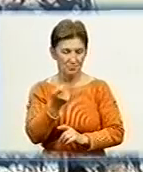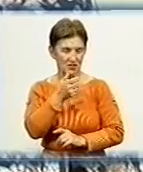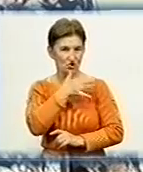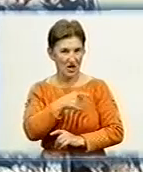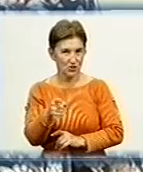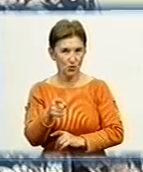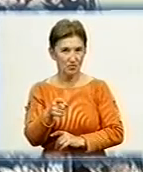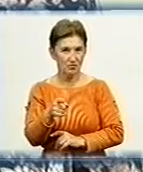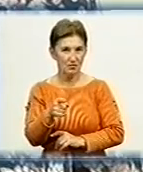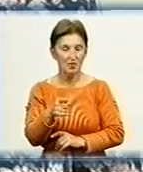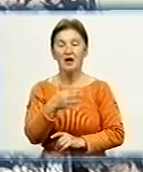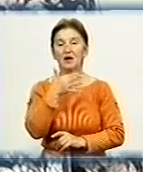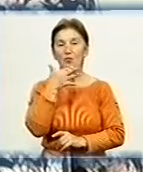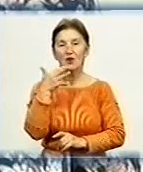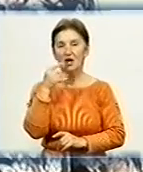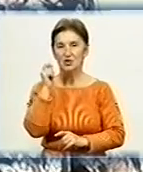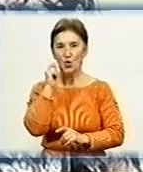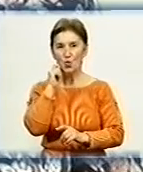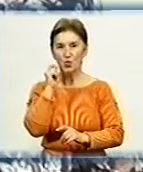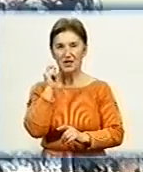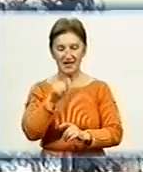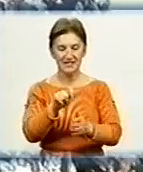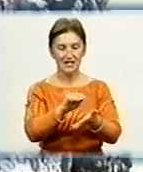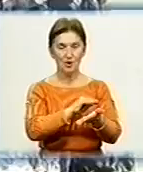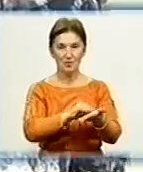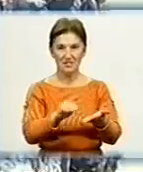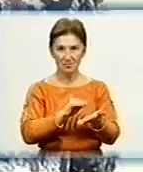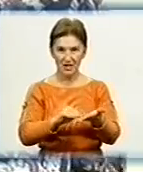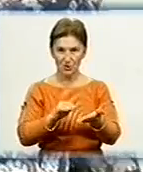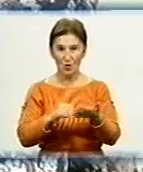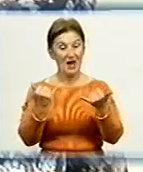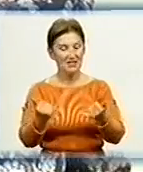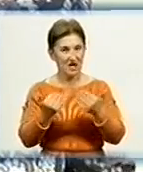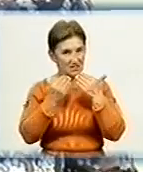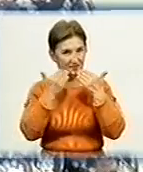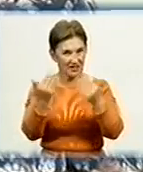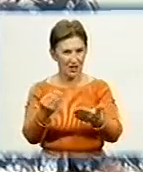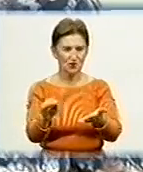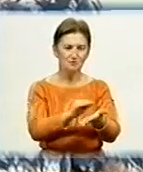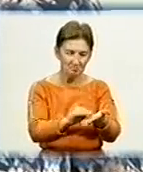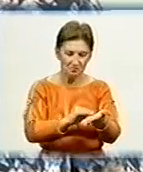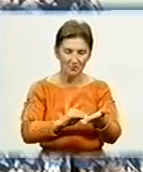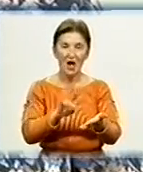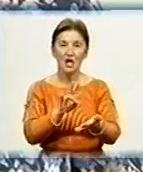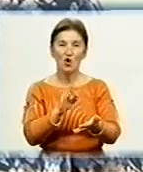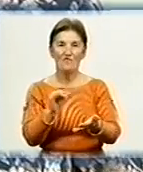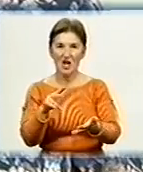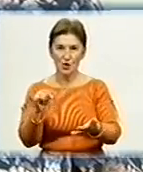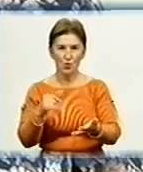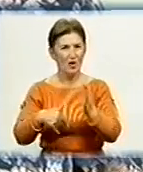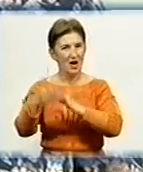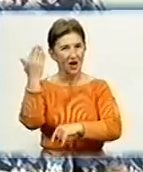багато українських письменників зараз звертається до новели і не дарма класики